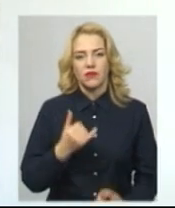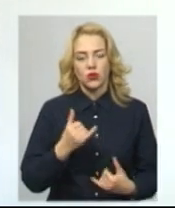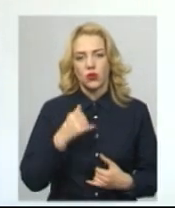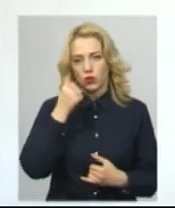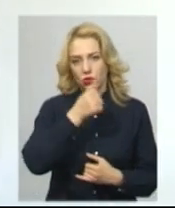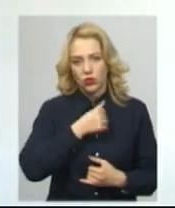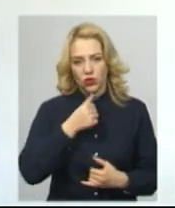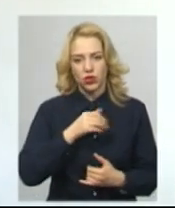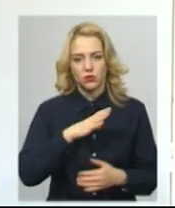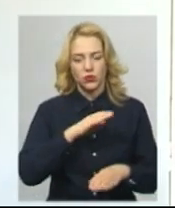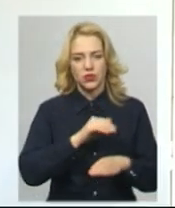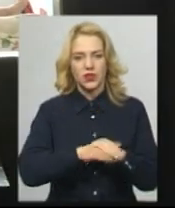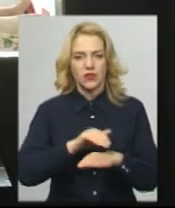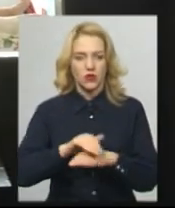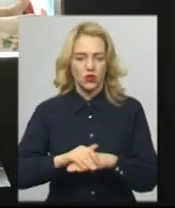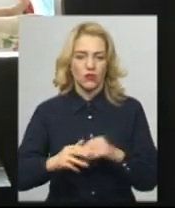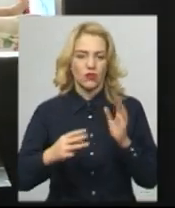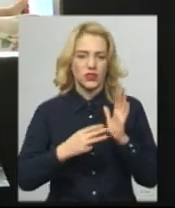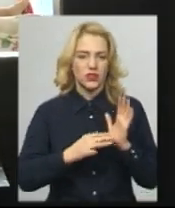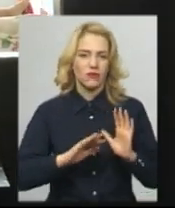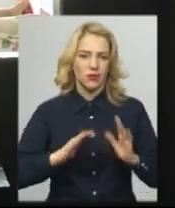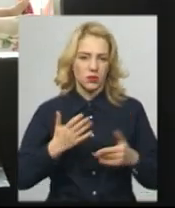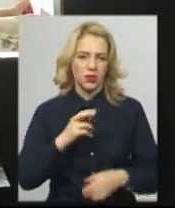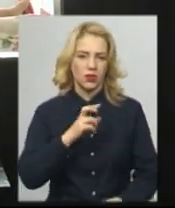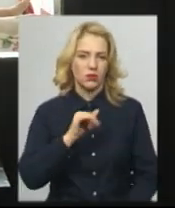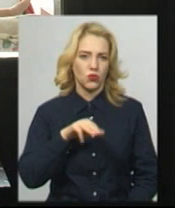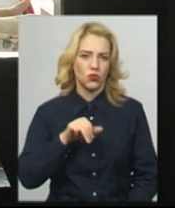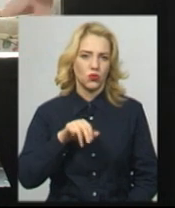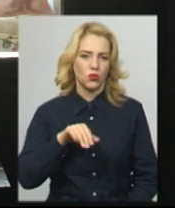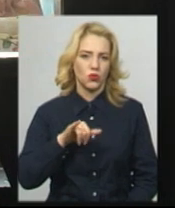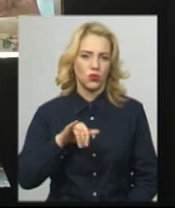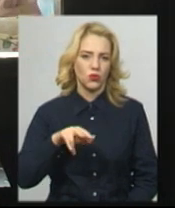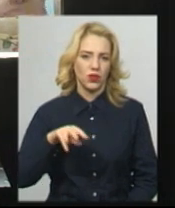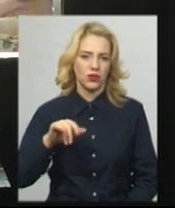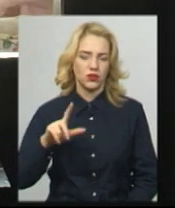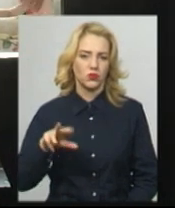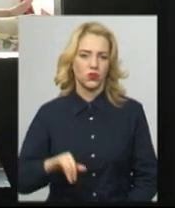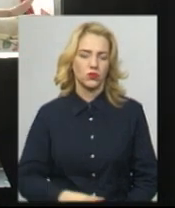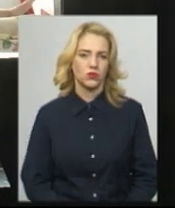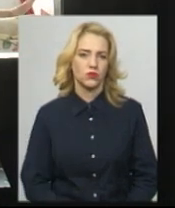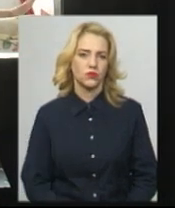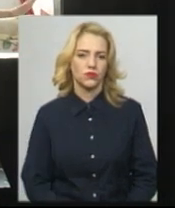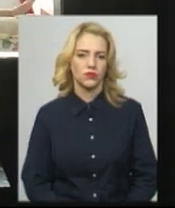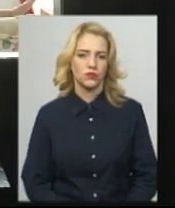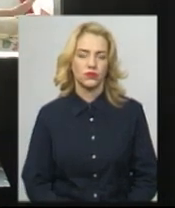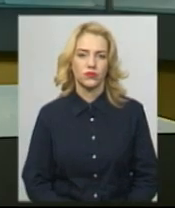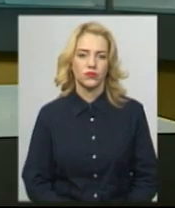техполіччині було зафіксовано 8 випадків ботулізму. Тетяна Ворожцова, Олександр Гришевський. Новини на Суспільному. Хмельницький.